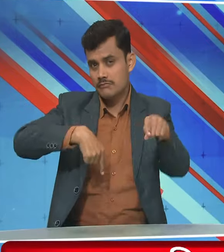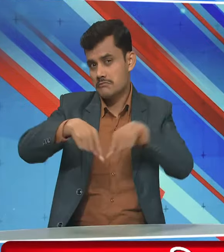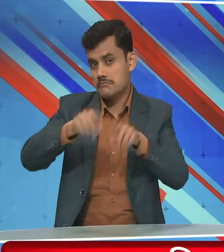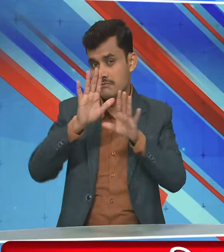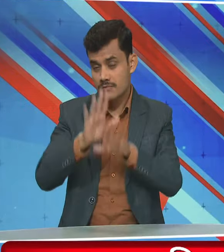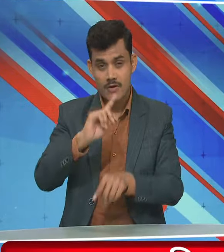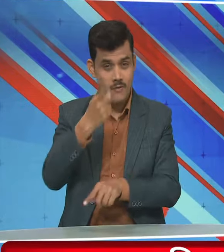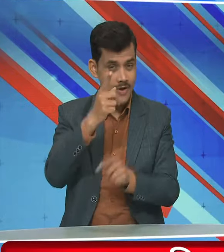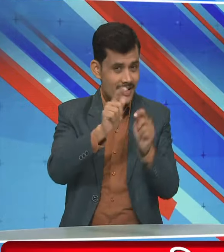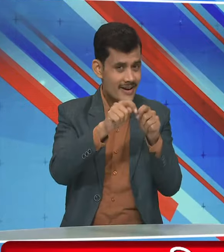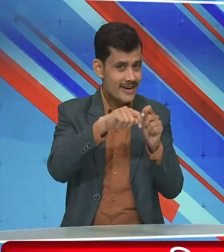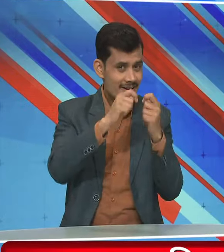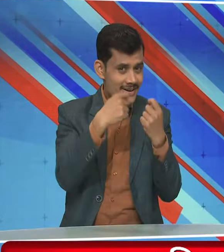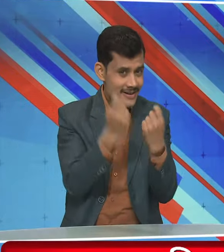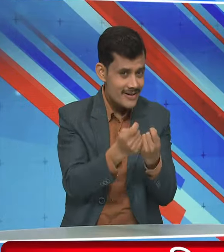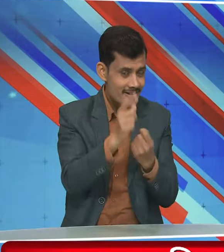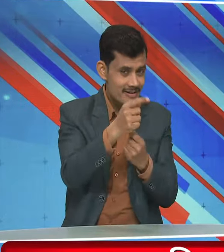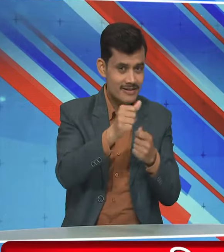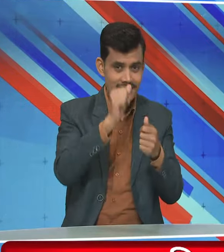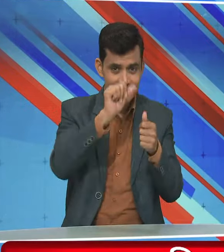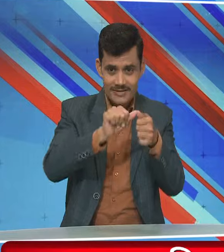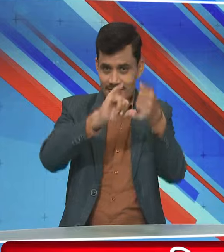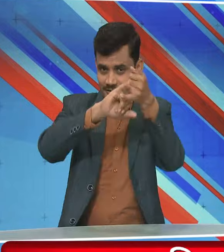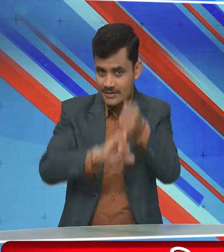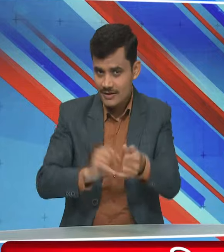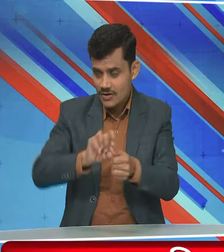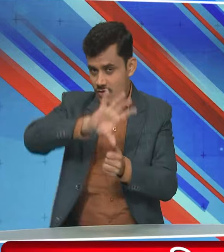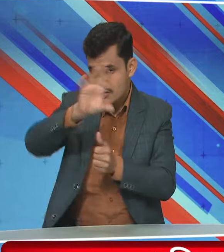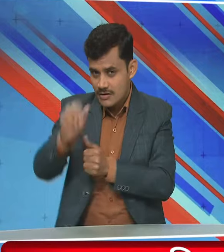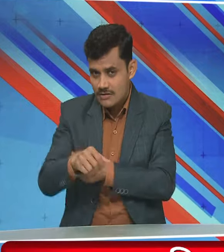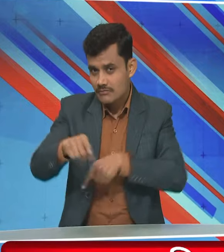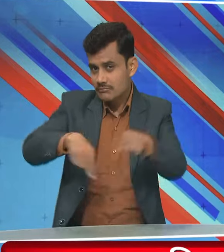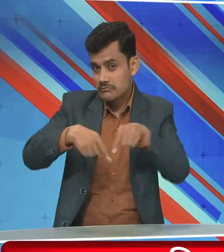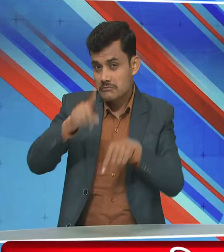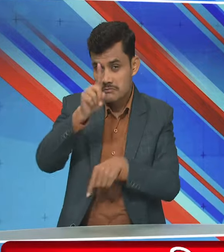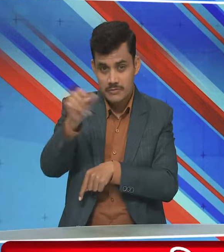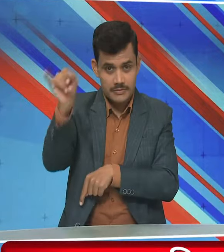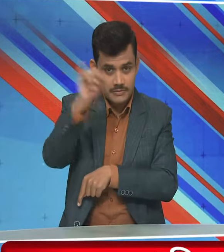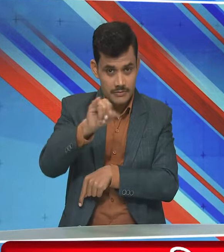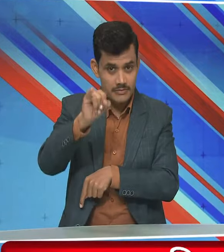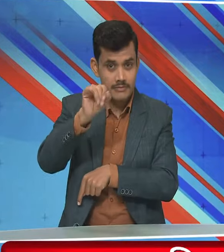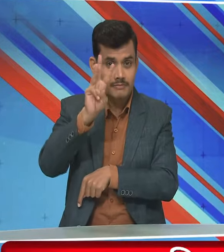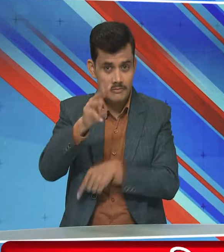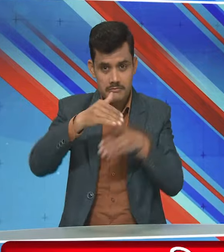पहली पारी के आधार पर दक्षिन अफ्रीका ने 163 रन की बढ़त बनाई